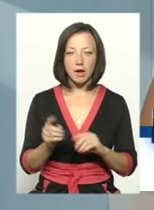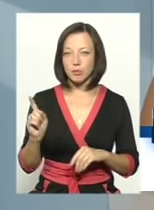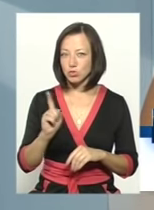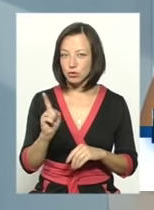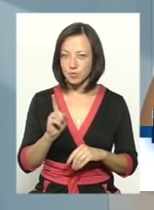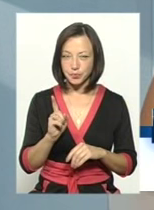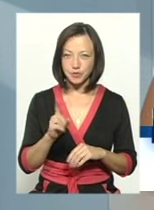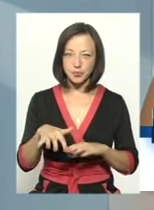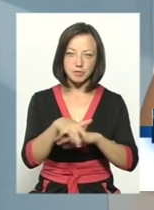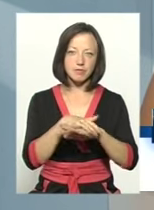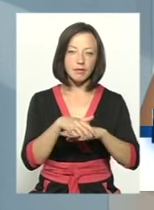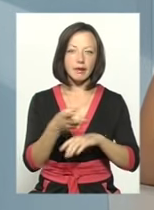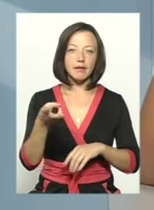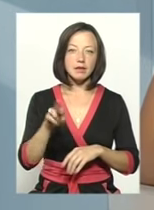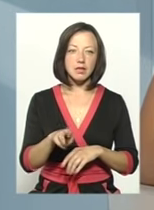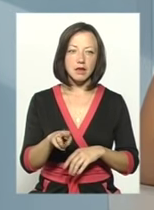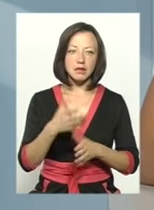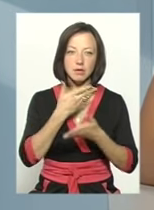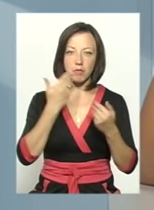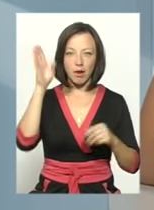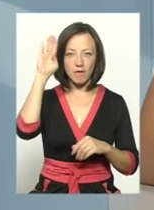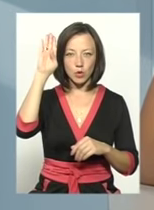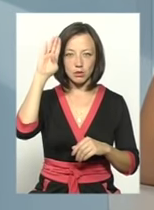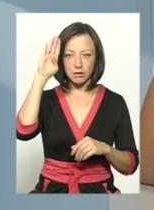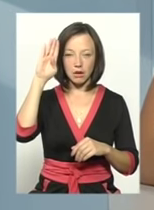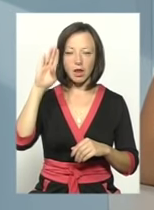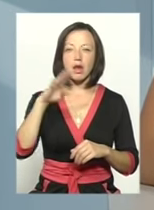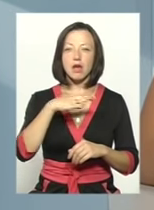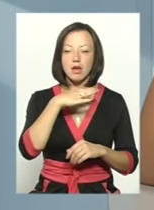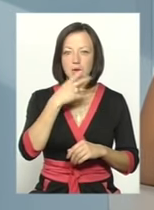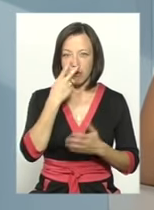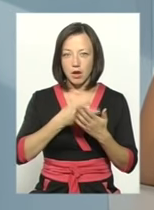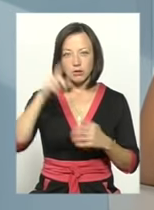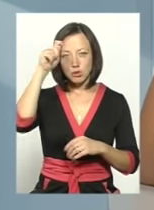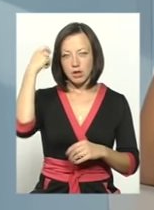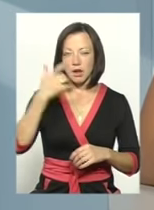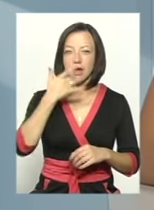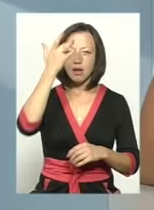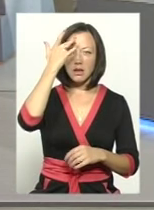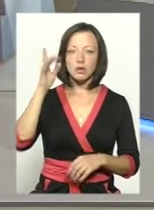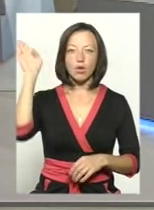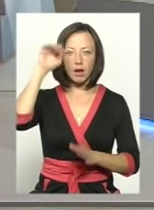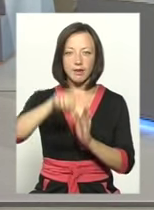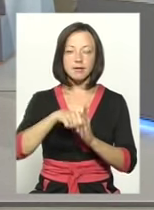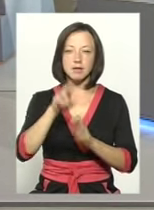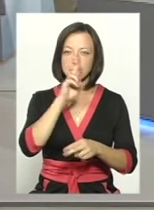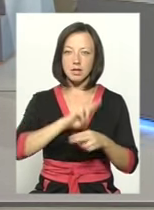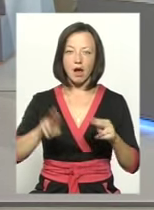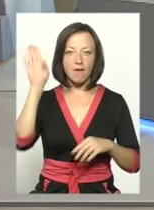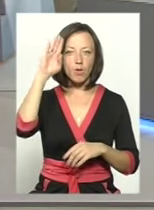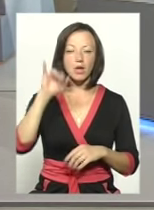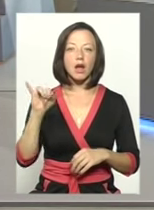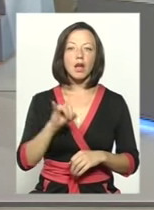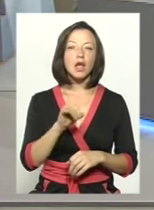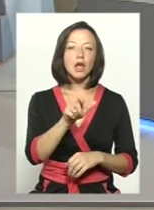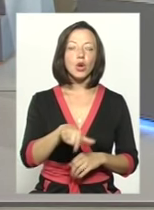населення не має води. Ми бачимо, що жарке літо, в країницях зникає вода, і люди